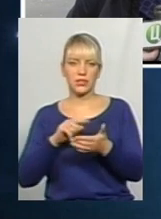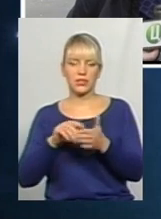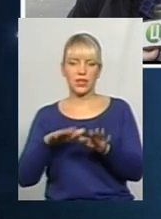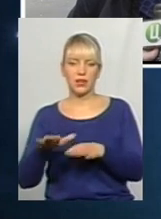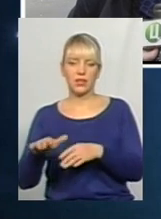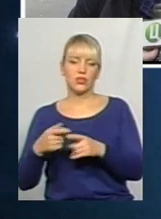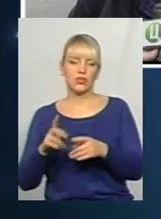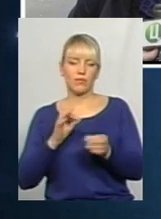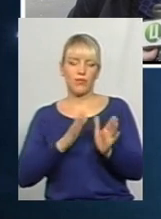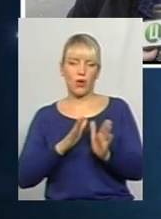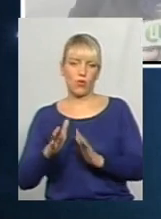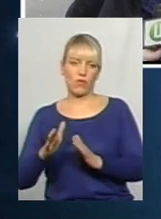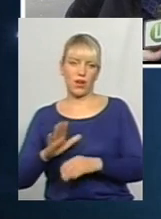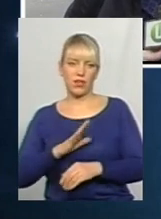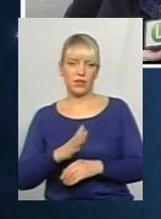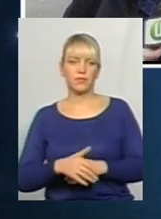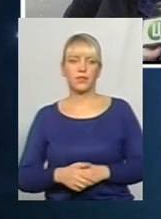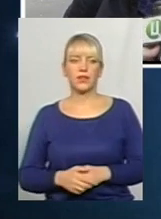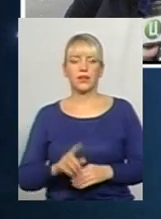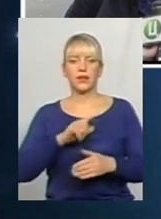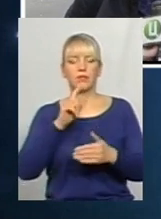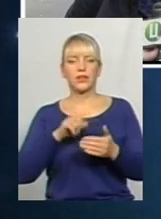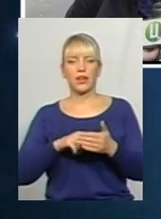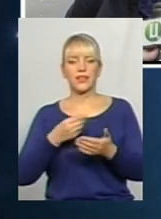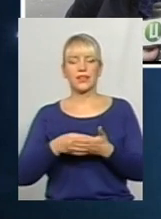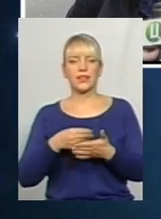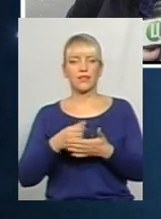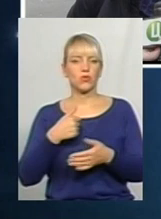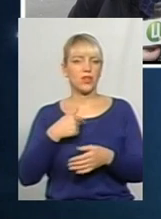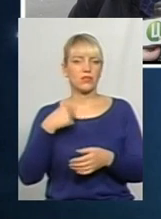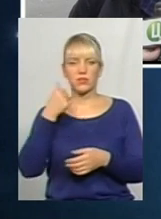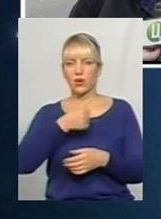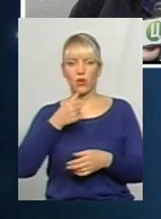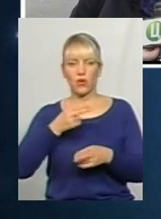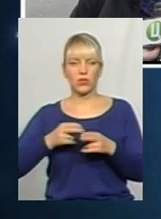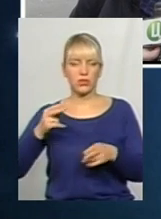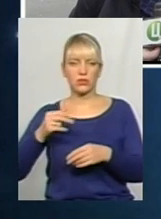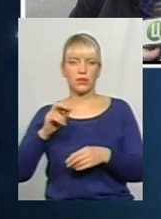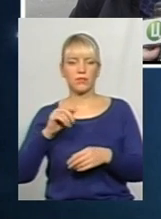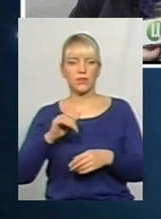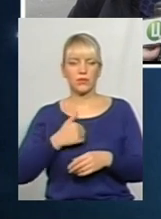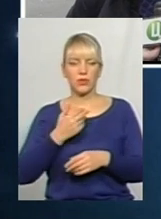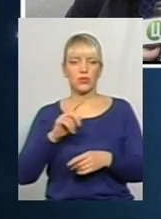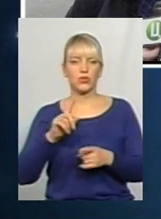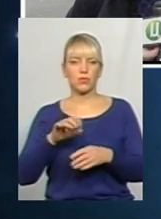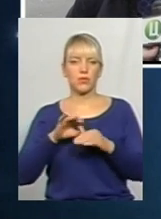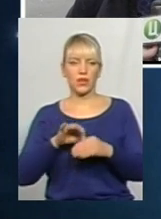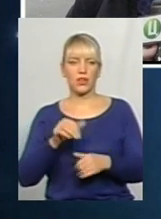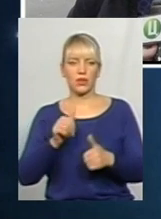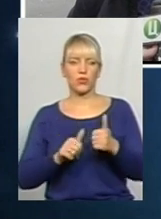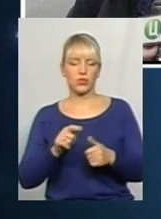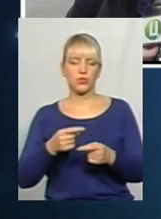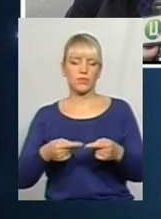врегулювали так, як потрібно. Питання тарифів в нас стоїть остро. Поки ми хочемо, щоб, по-перше, провели конкурс, щоб ми